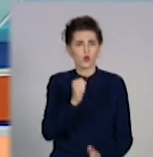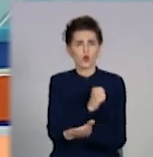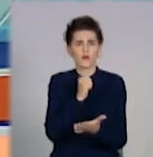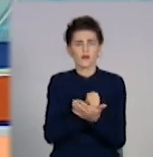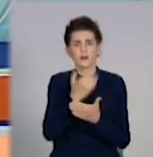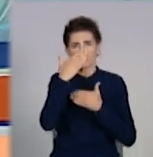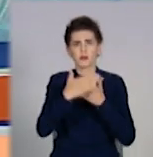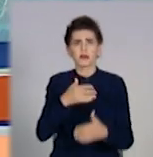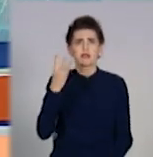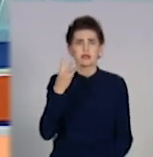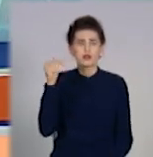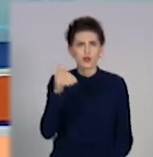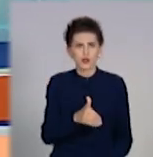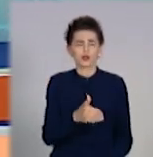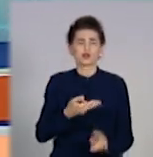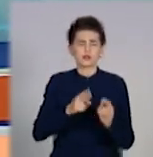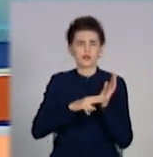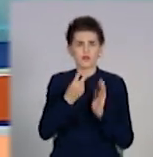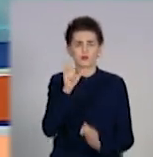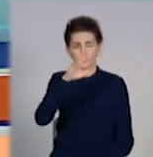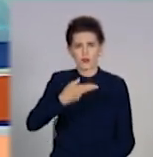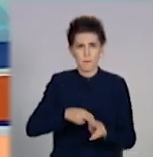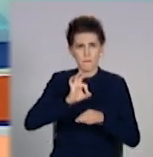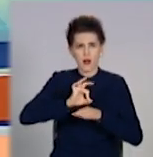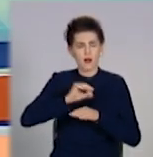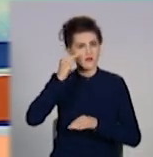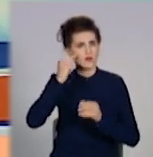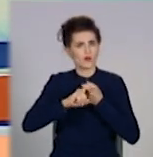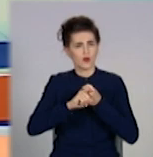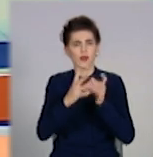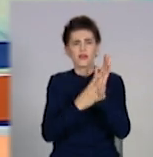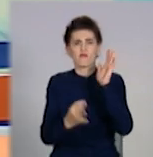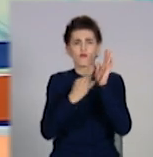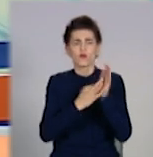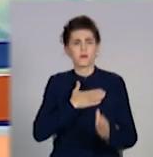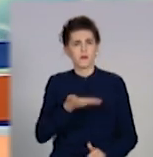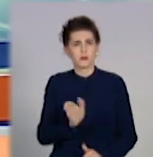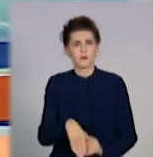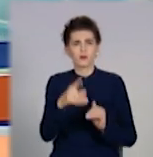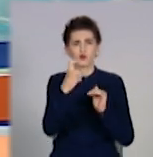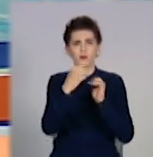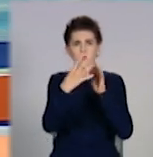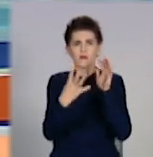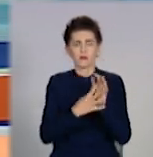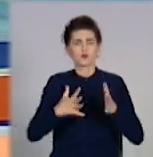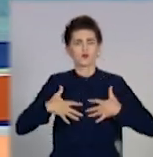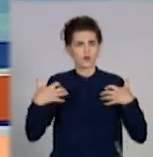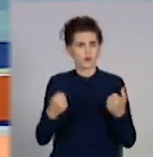3 372 випадки коронавірусу. 98 людей померло, 119 одужало.